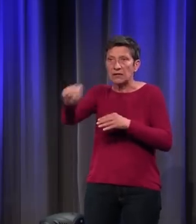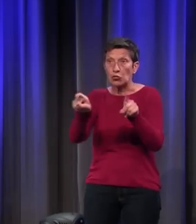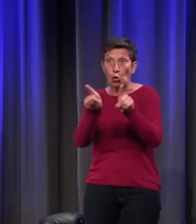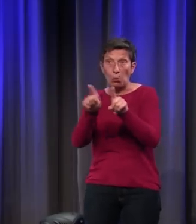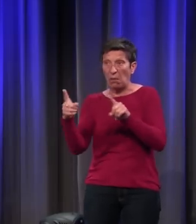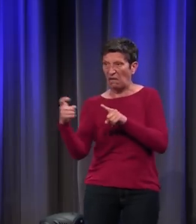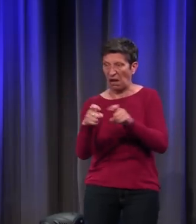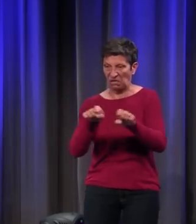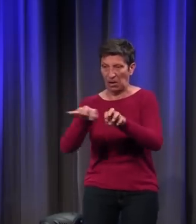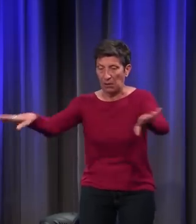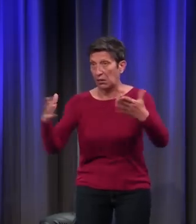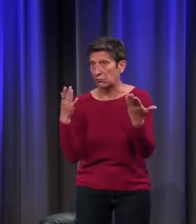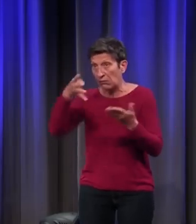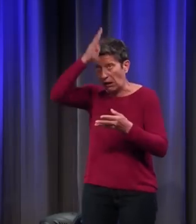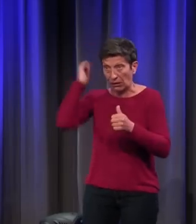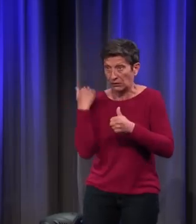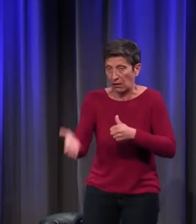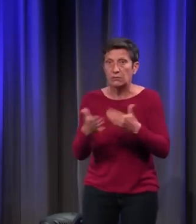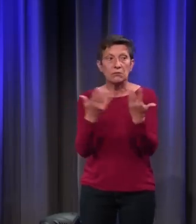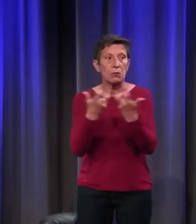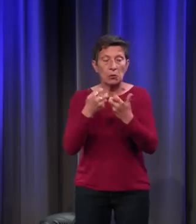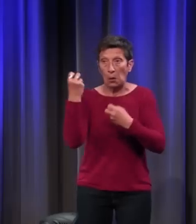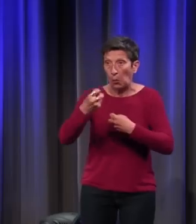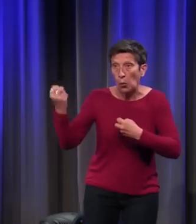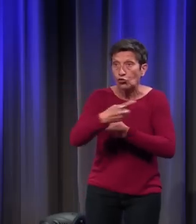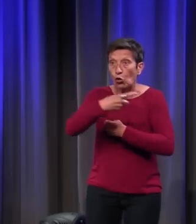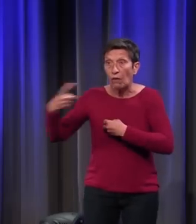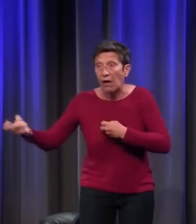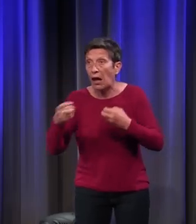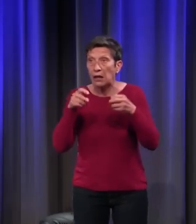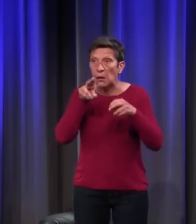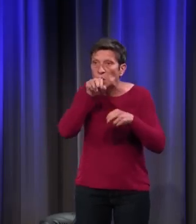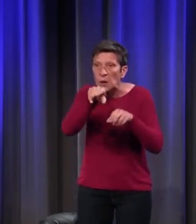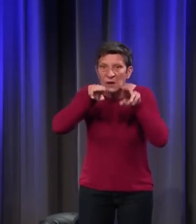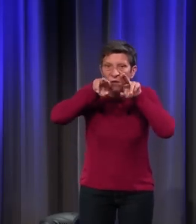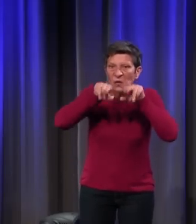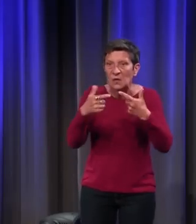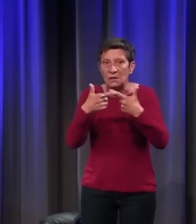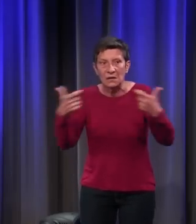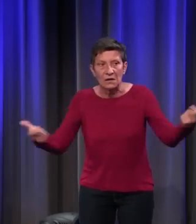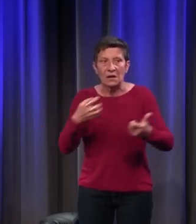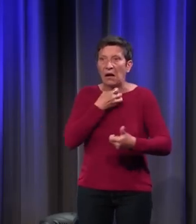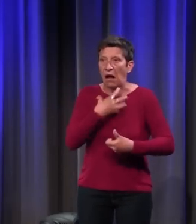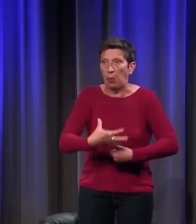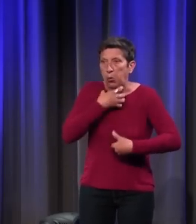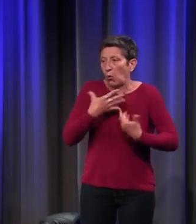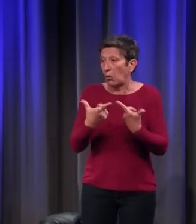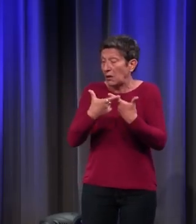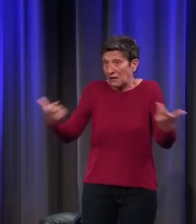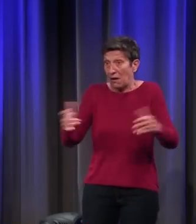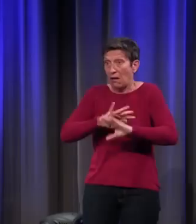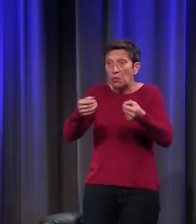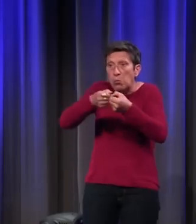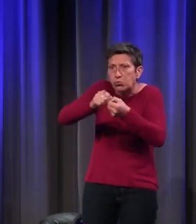la mouche, la crevette, la musaraigne, les poux, le crapaud. Tout ça, c'est la